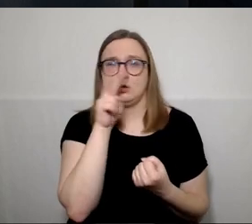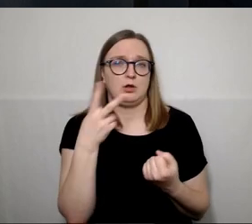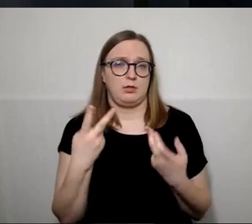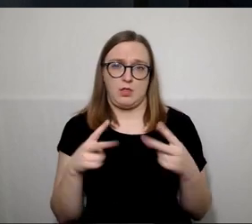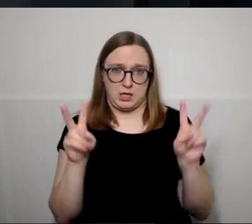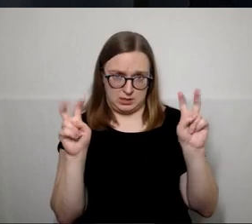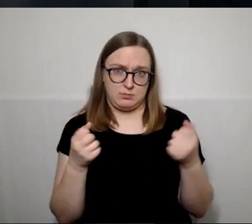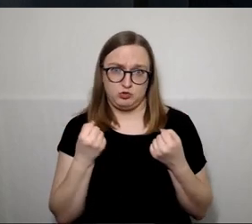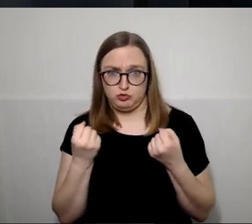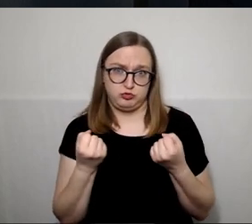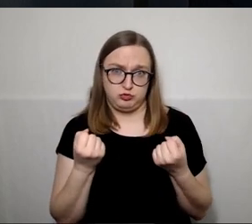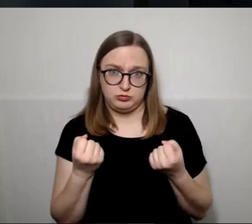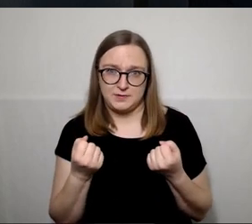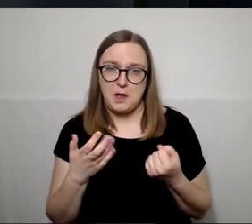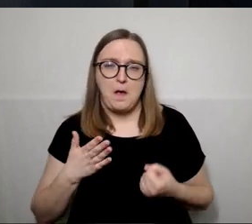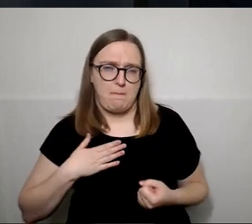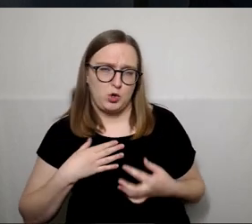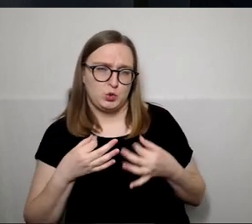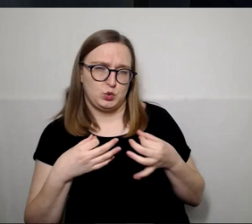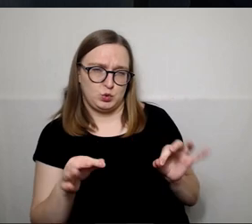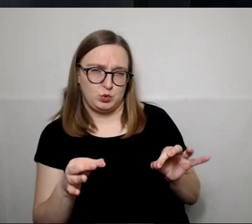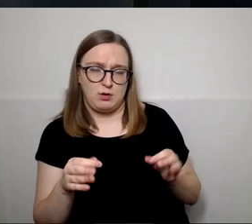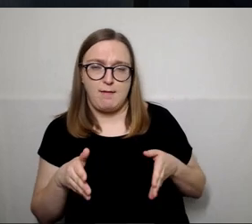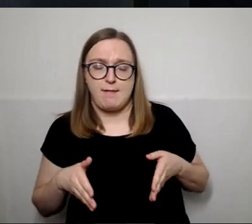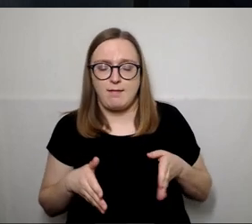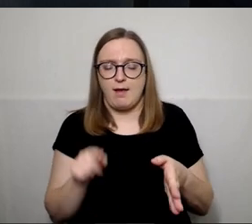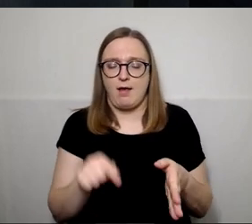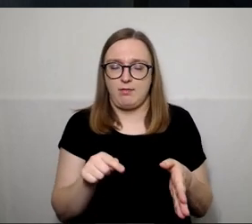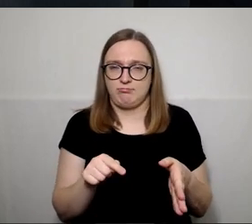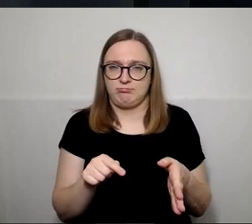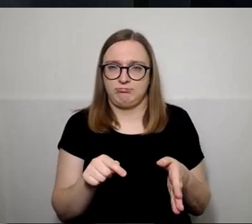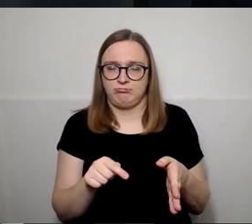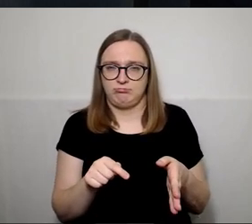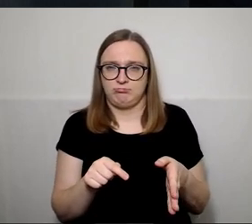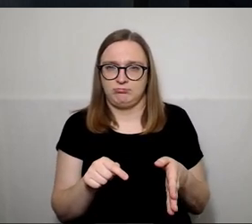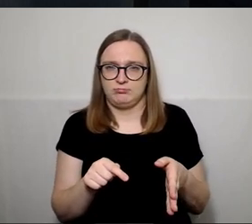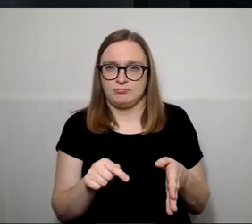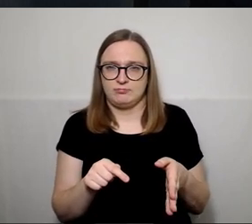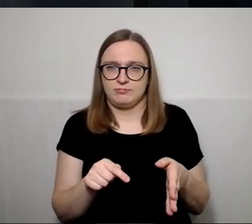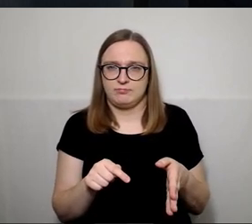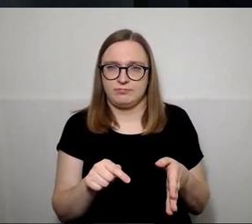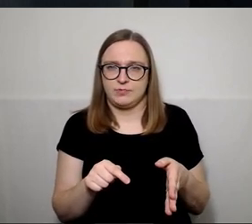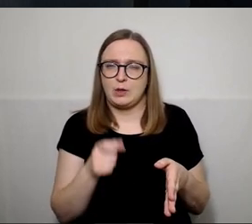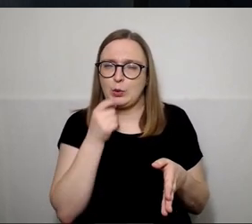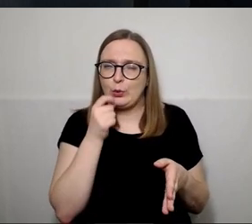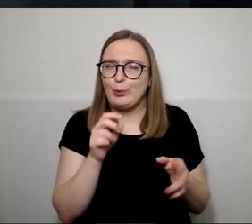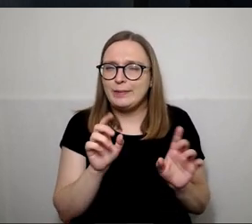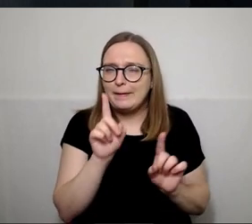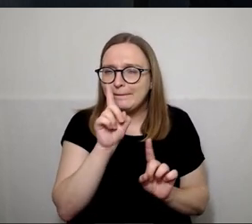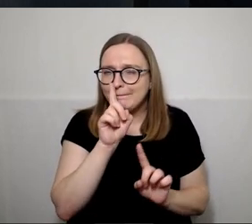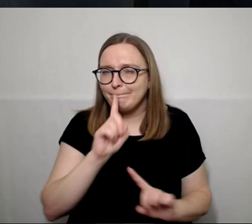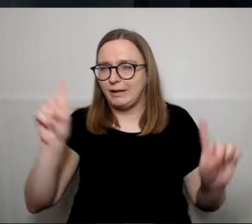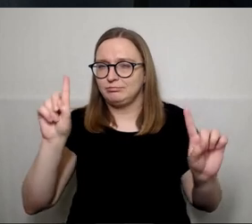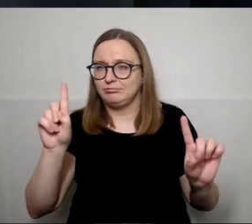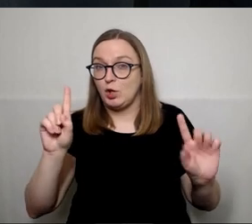Mes siūlume, kad mes tą kelią, sakykime, bus tas kelias kitoks, jeigu mes